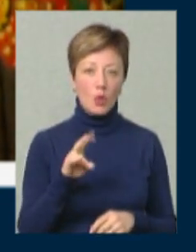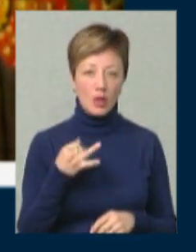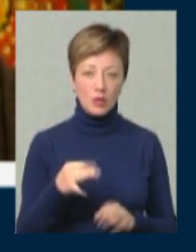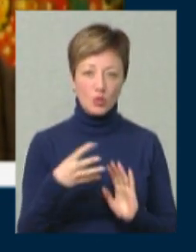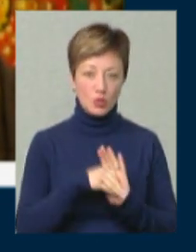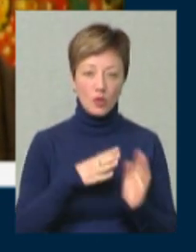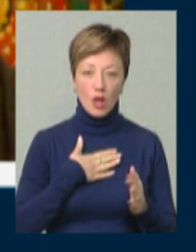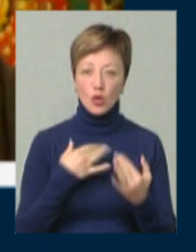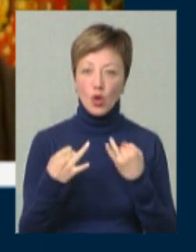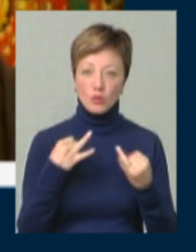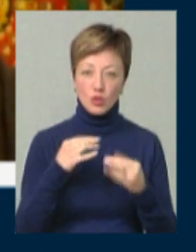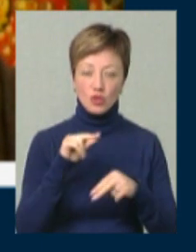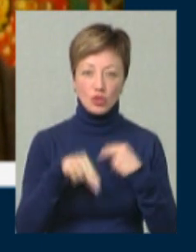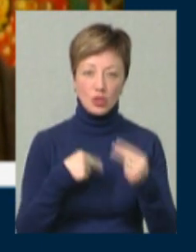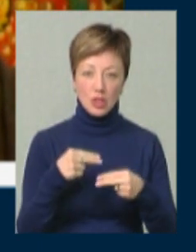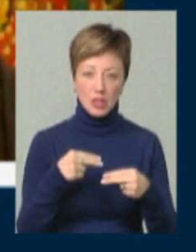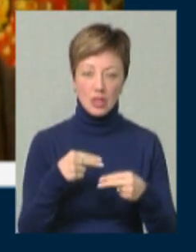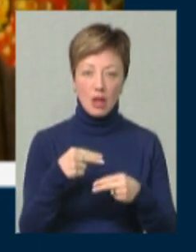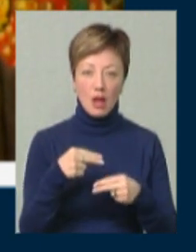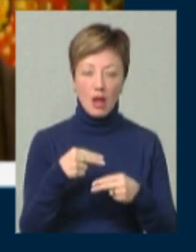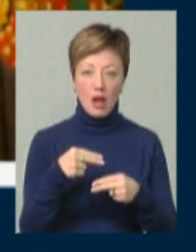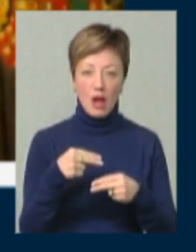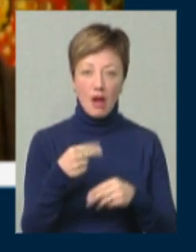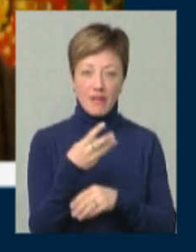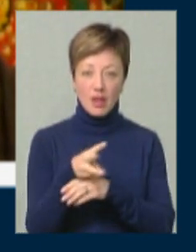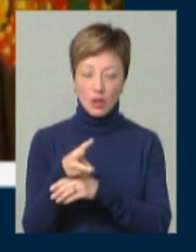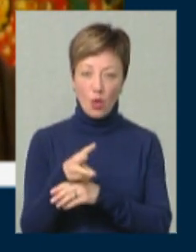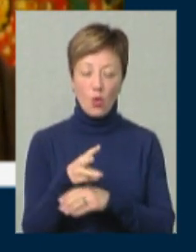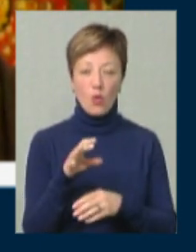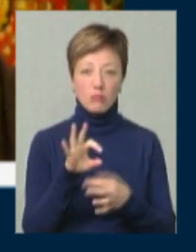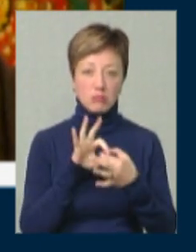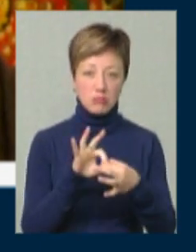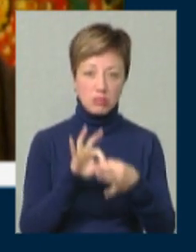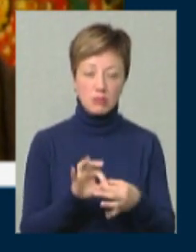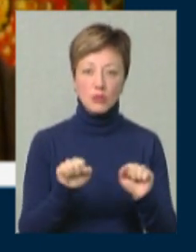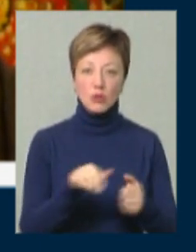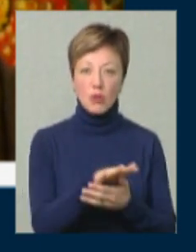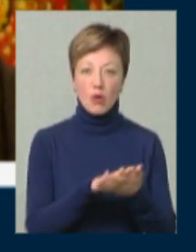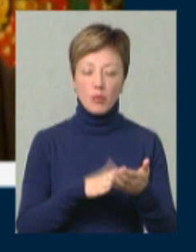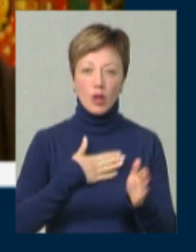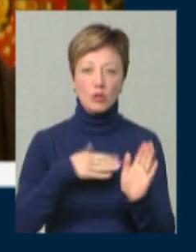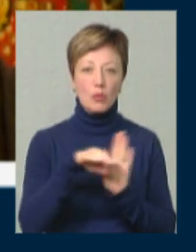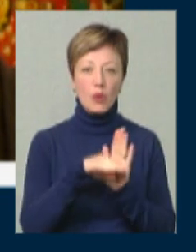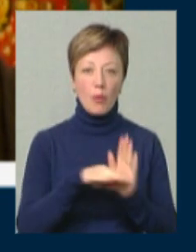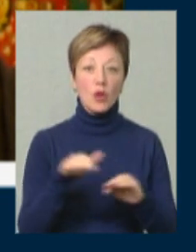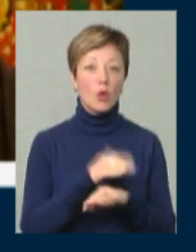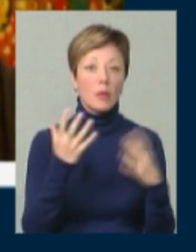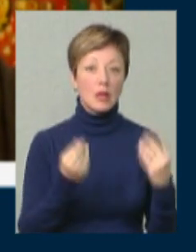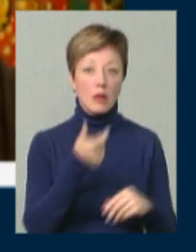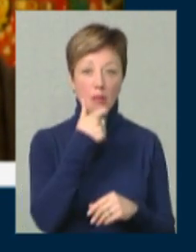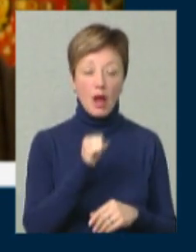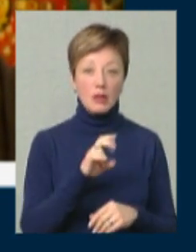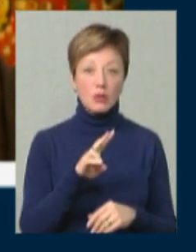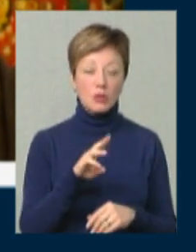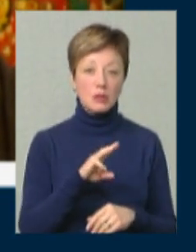до нашої розмови через відео, і ми можемо продовжувати нашу програму. Добрий день, пане